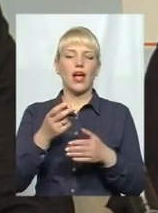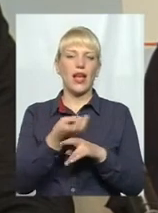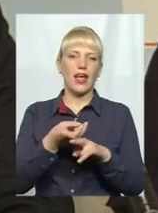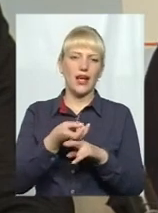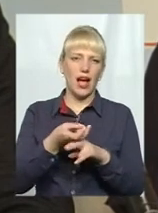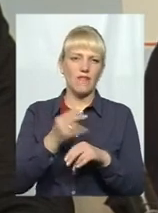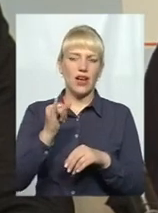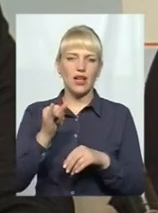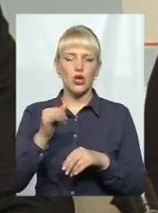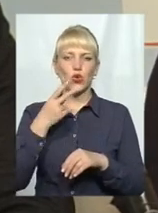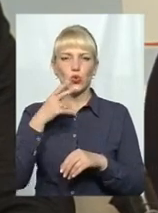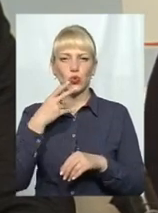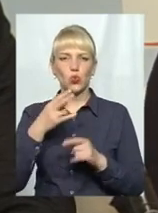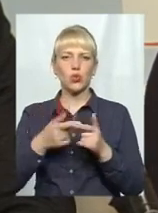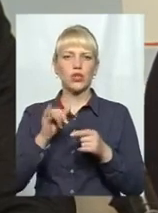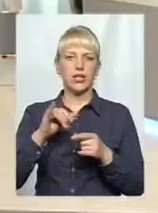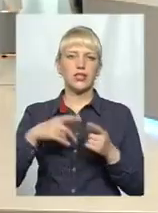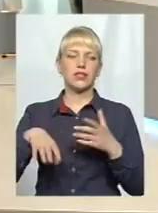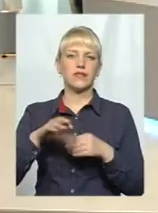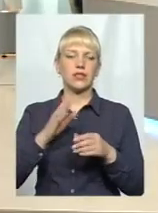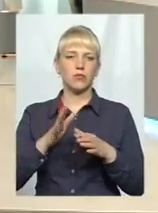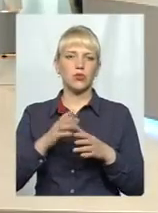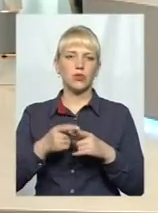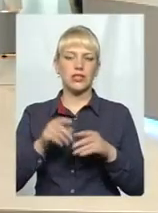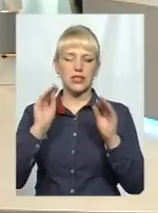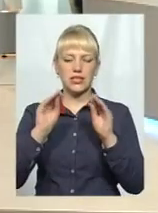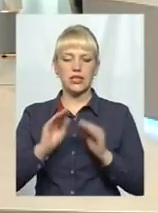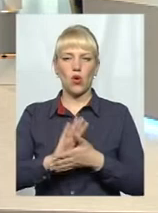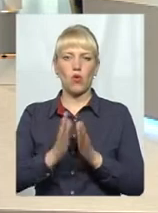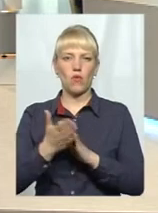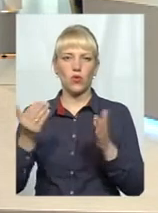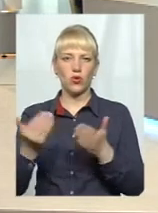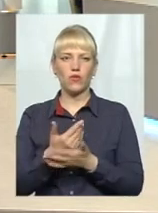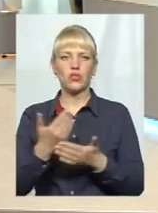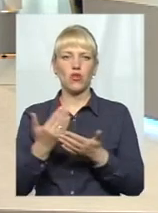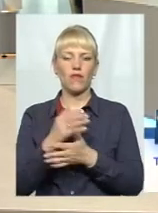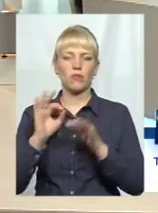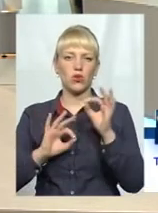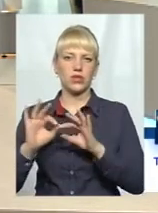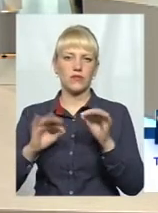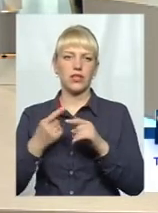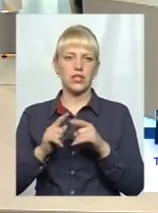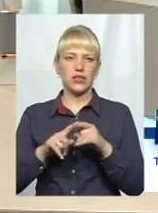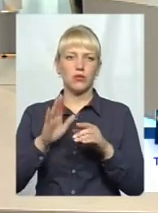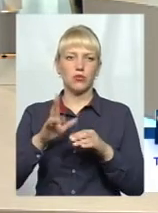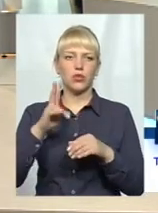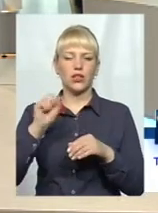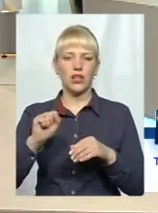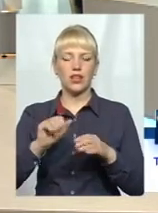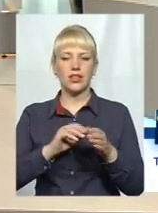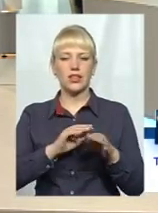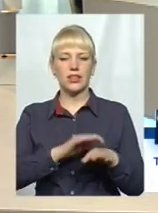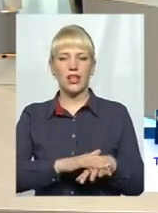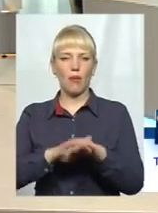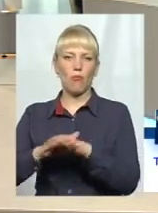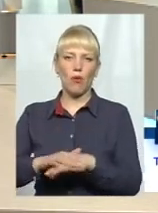просто не буду зачитувати. Ці йдуть, вже ми заключаємо нові угоди з новими коефіцієнтами. Тобто це буде йти наповнені до бюджету. Це будуть